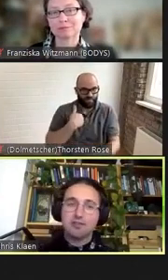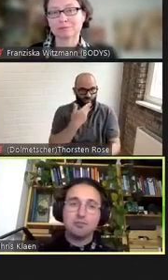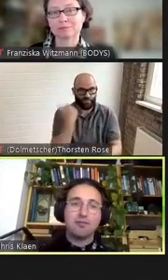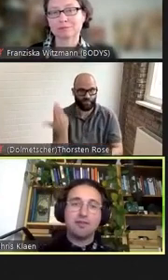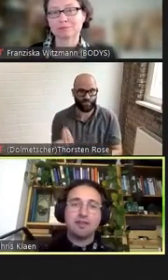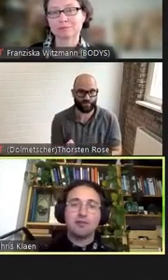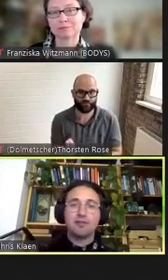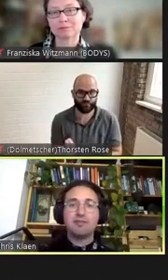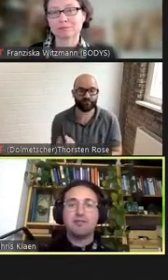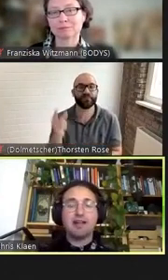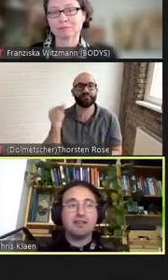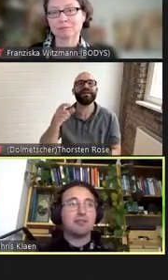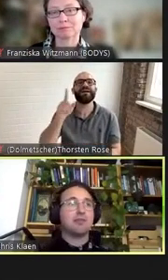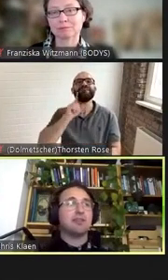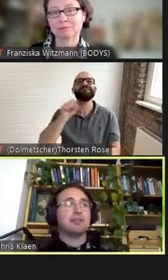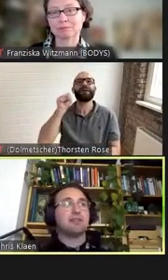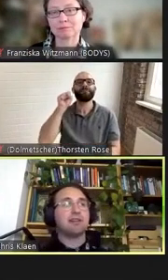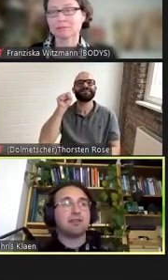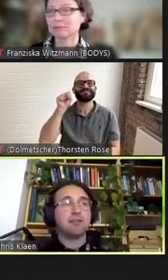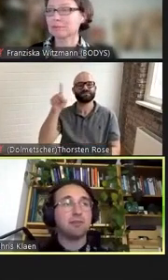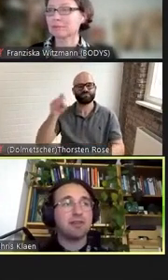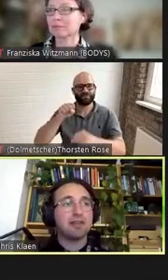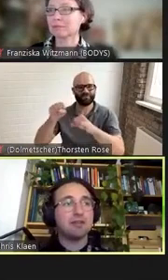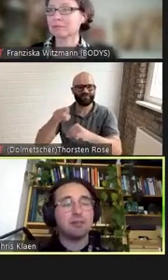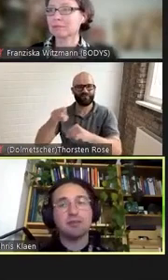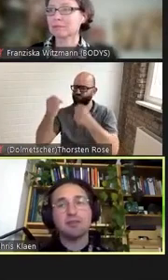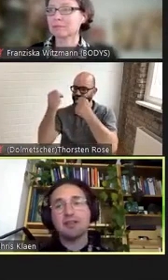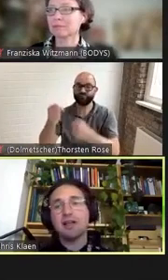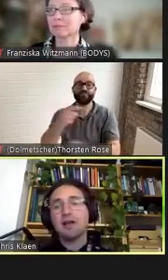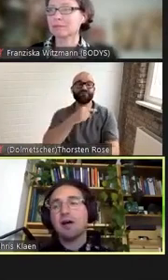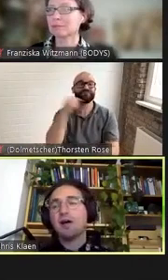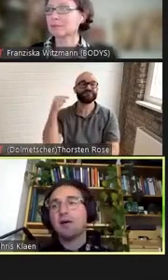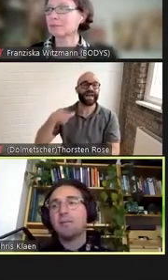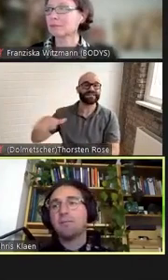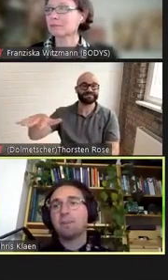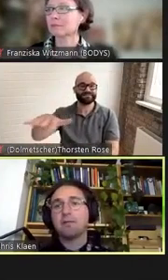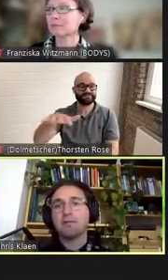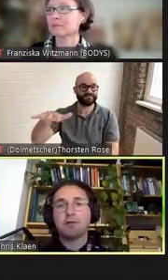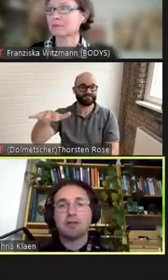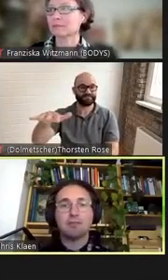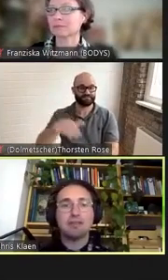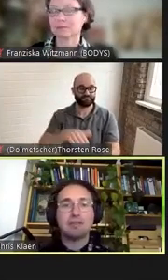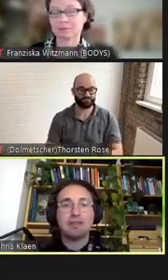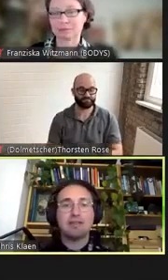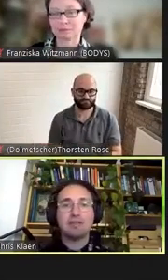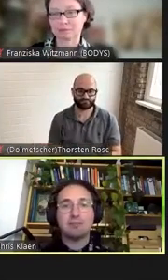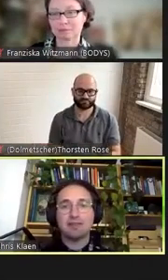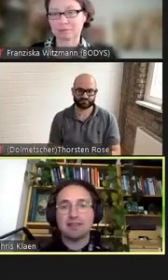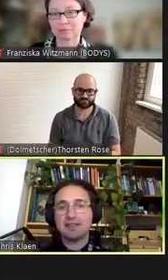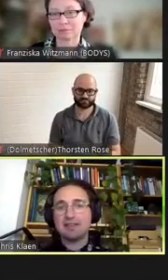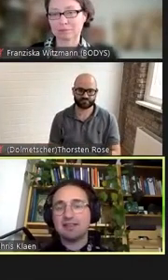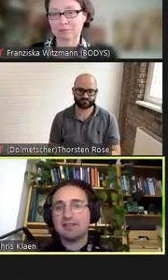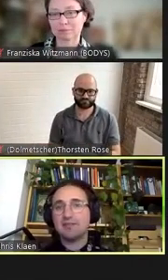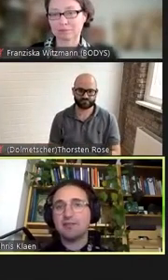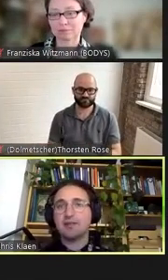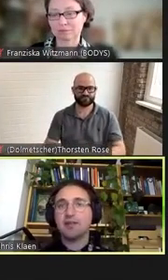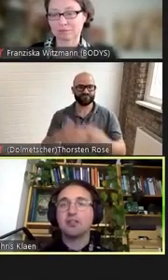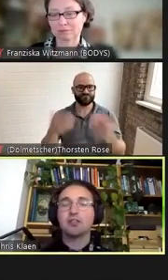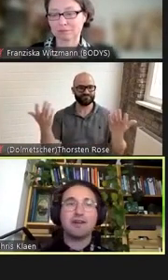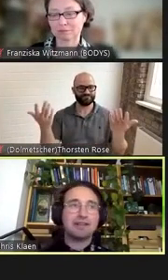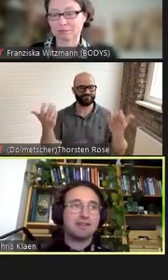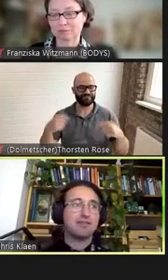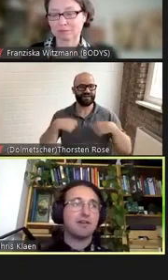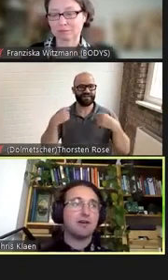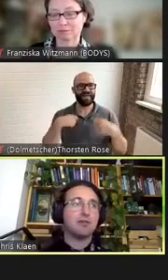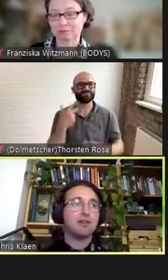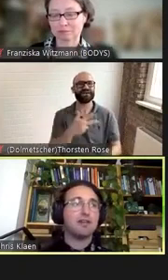feministischen Bewegung die weiß dominiert war zu dem Zeitpunkt wo eben die Lebensrealitäten von